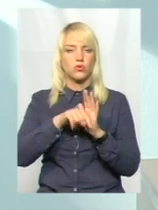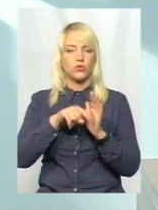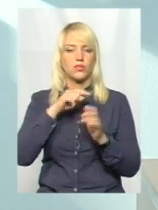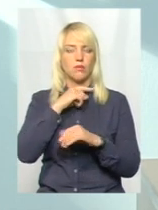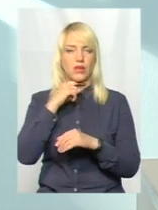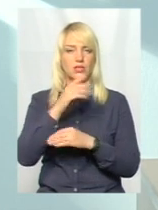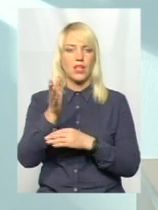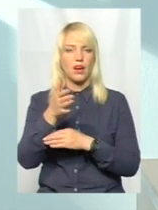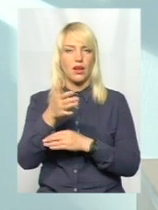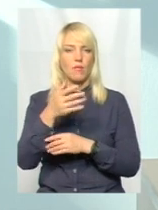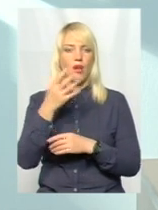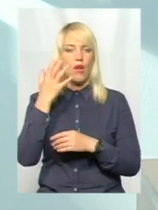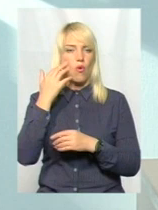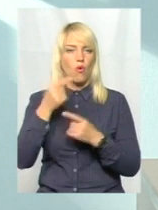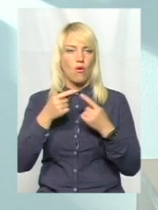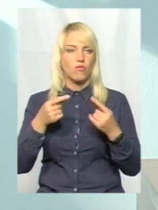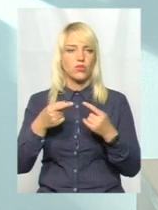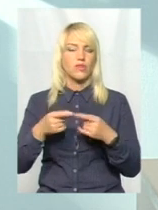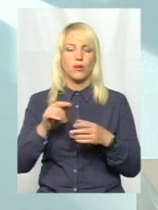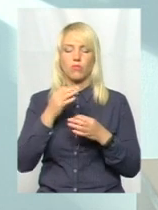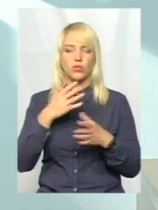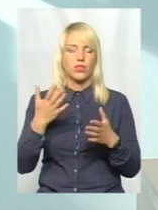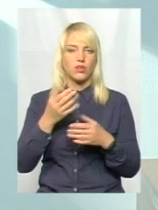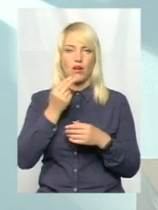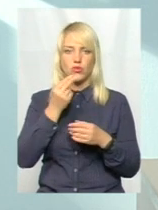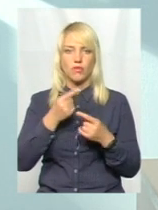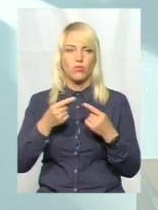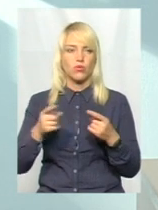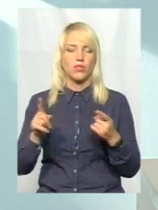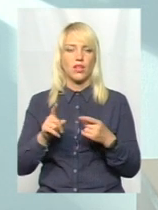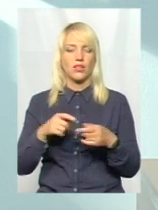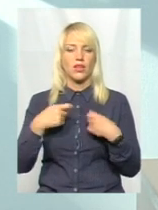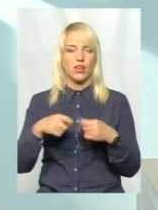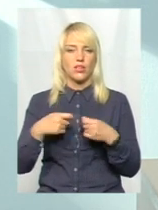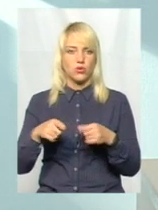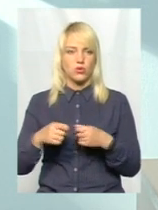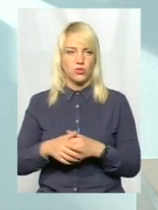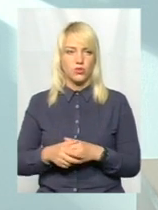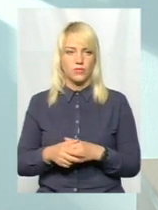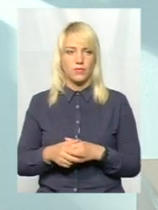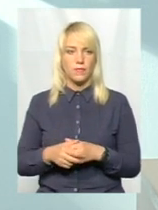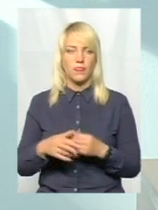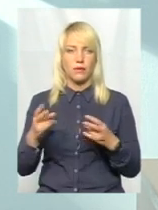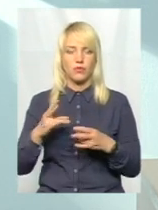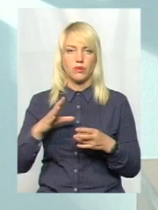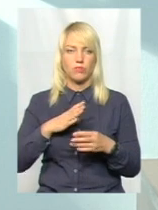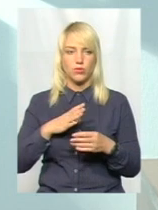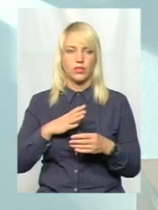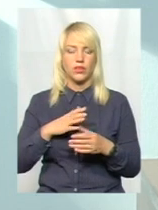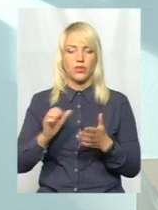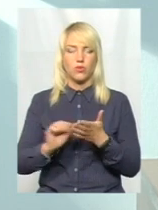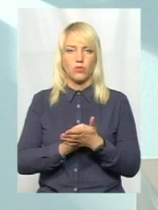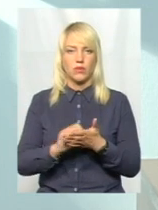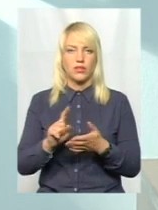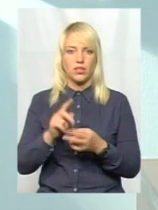овочі, фруктів, та будь-яких харчових продуктів, які реалізовуються і пропонуються нам до реалізації. Має бути супровідний документ,